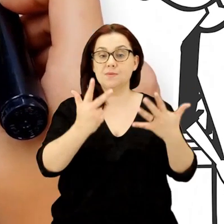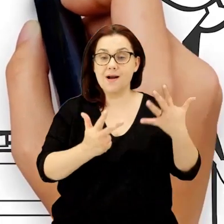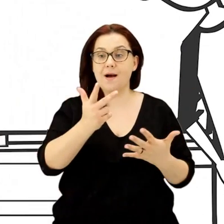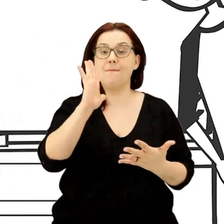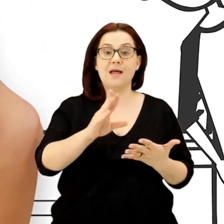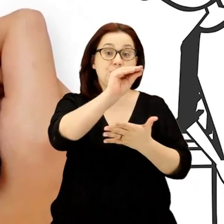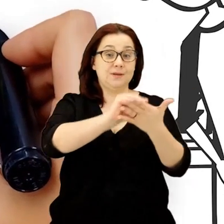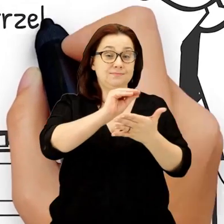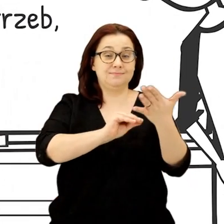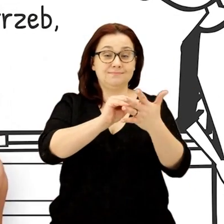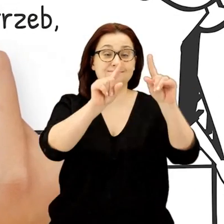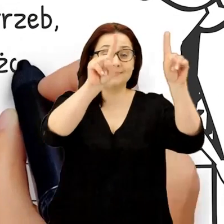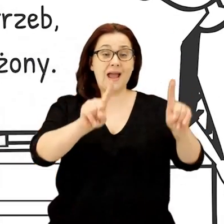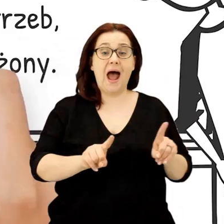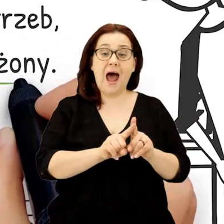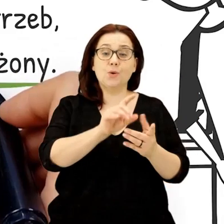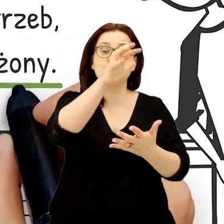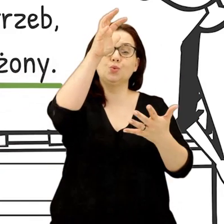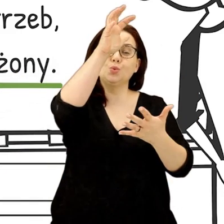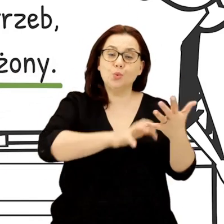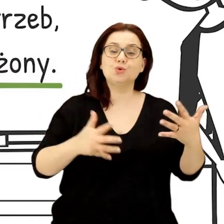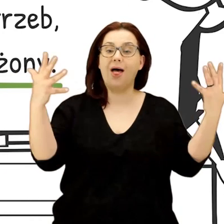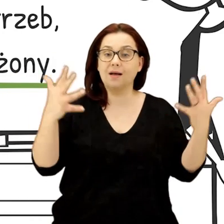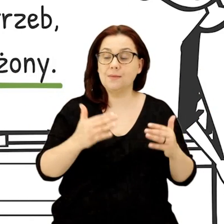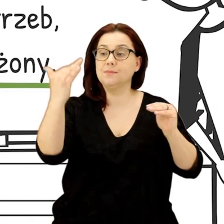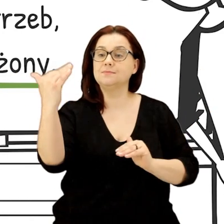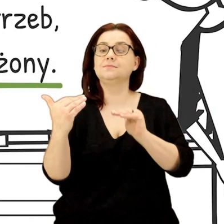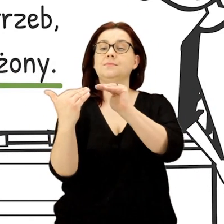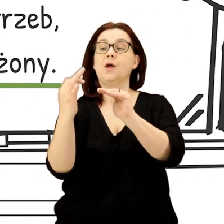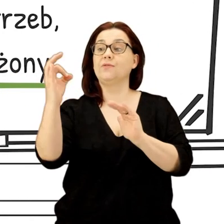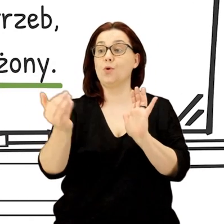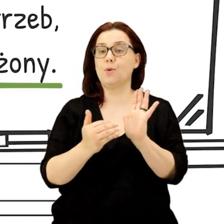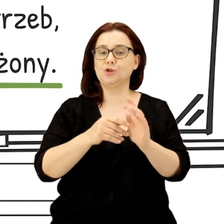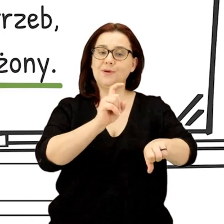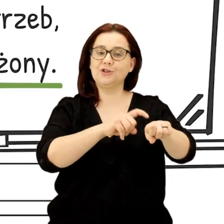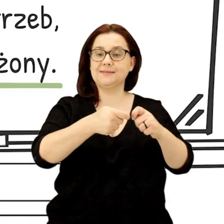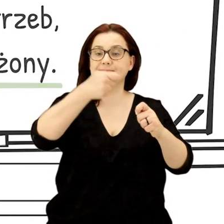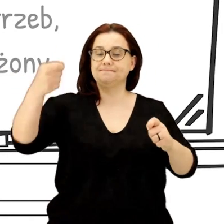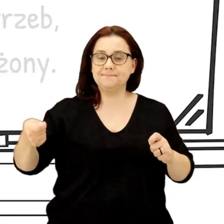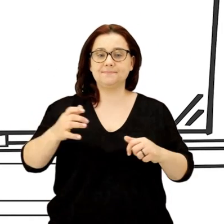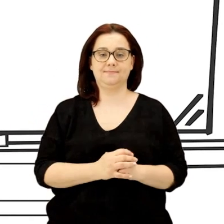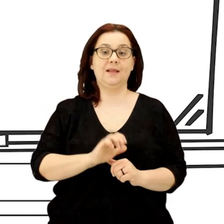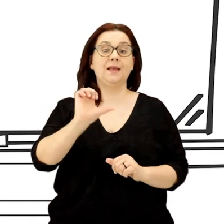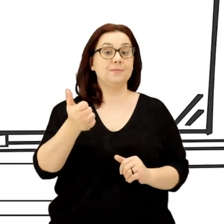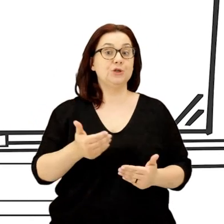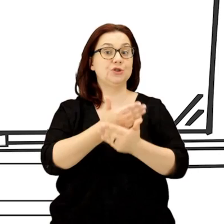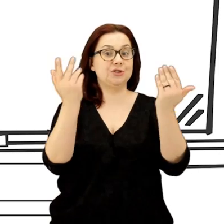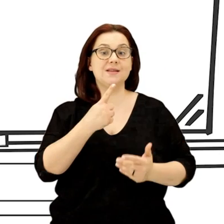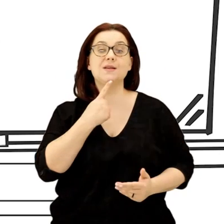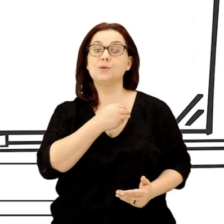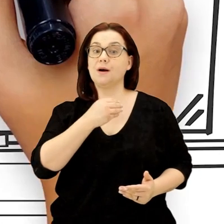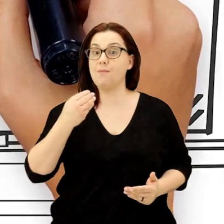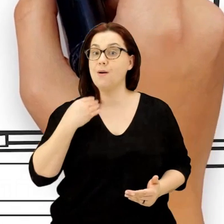rozwiązywali zadania w arkuszach dostosowanych do ich potrzeb, czas pracy został wydłużony. Pierwszego dnia czeka nas język